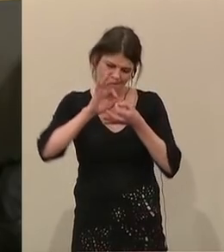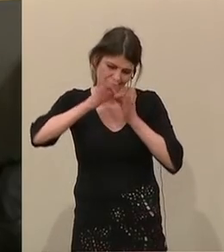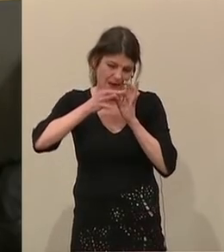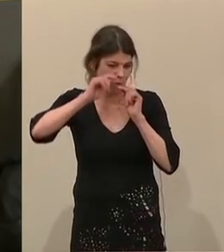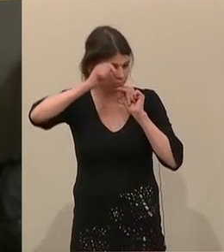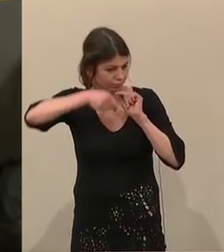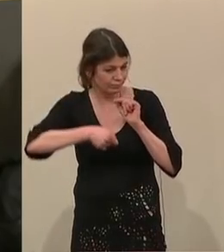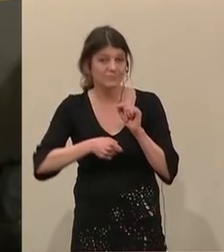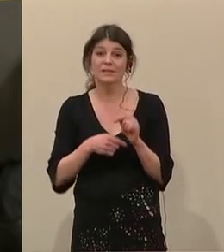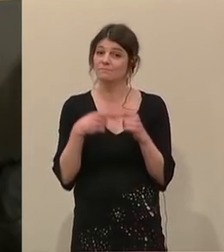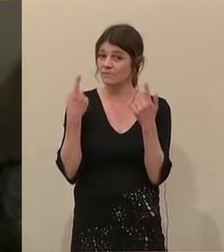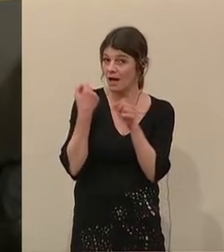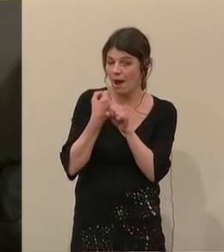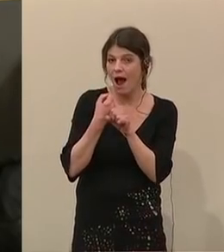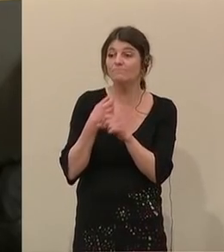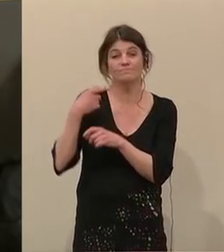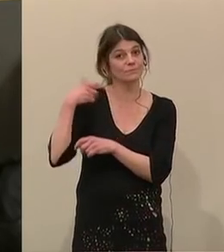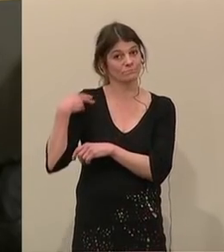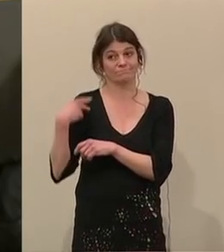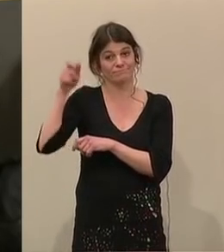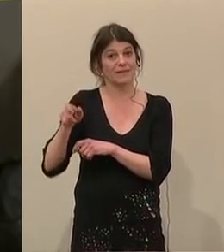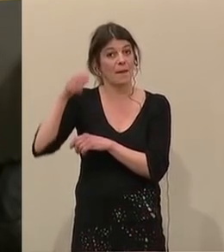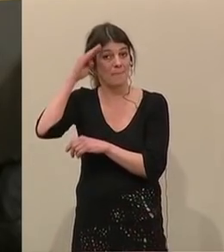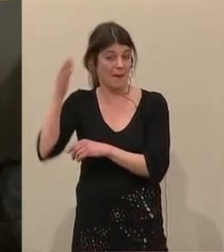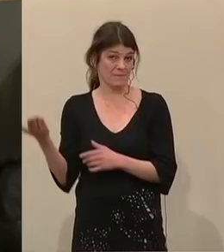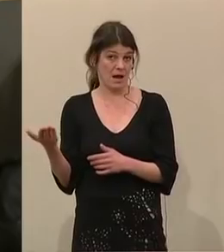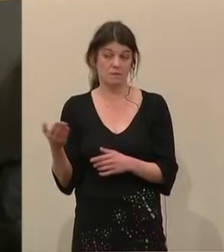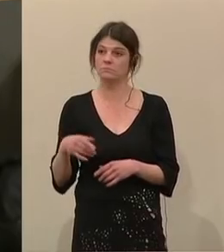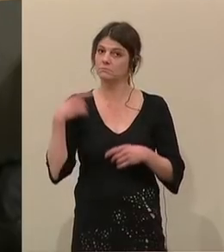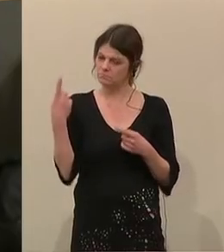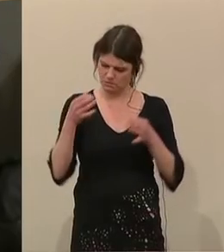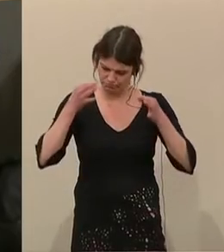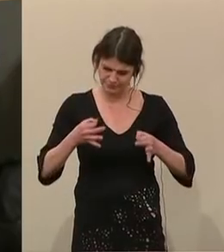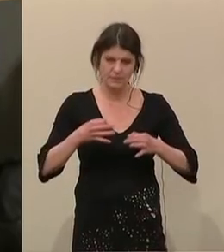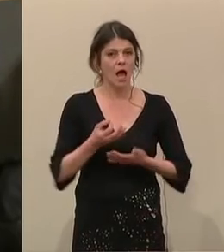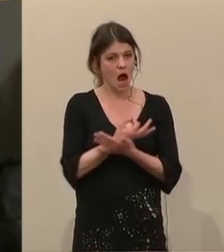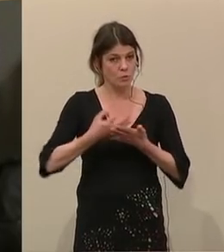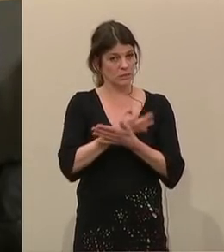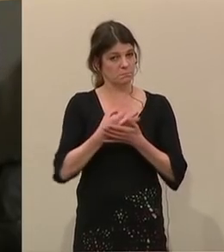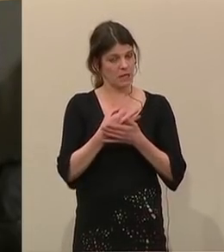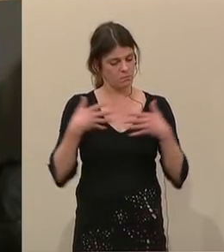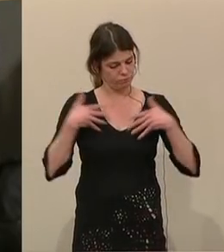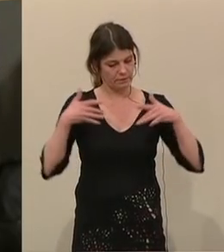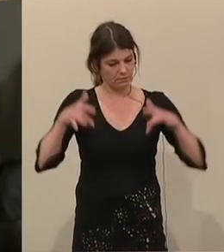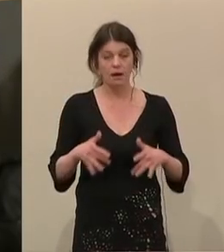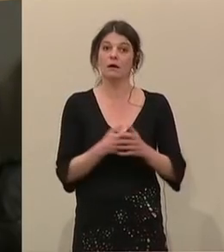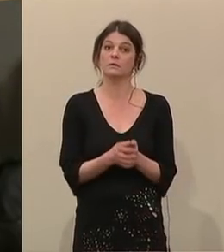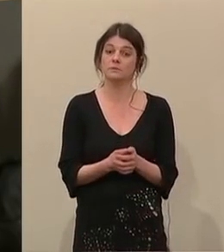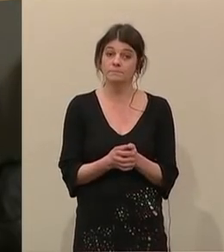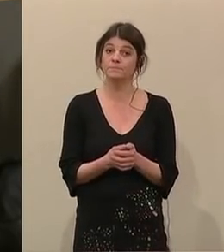von den zuständigen Beamtinnen und Beamten durchgeführt, die eine ganz solide Ausbildung in diesem Bereich haben.